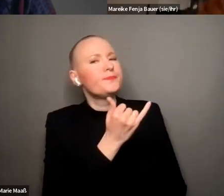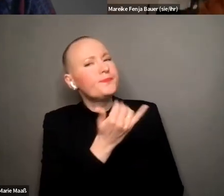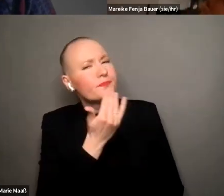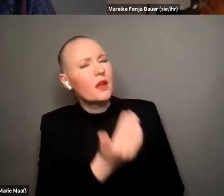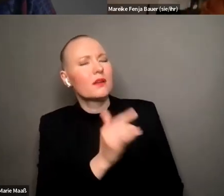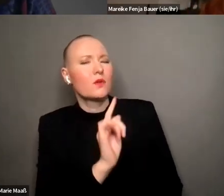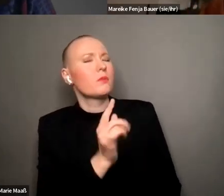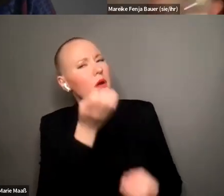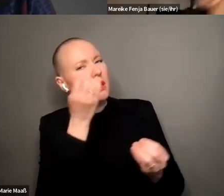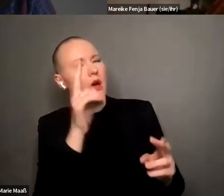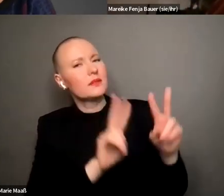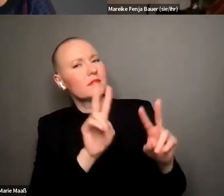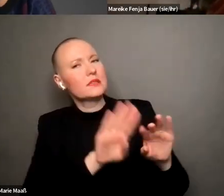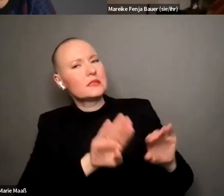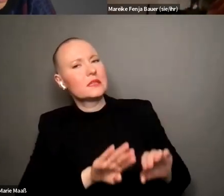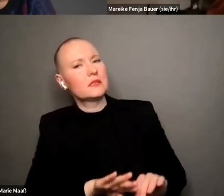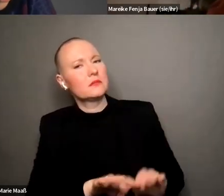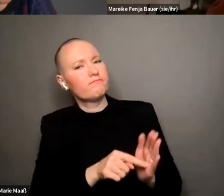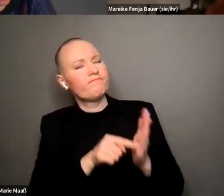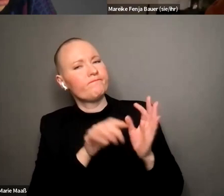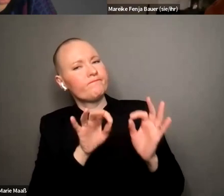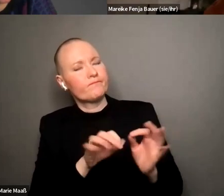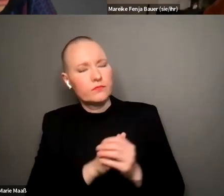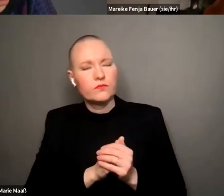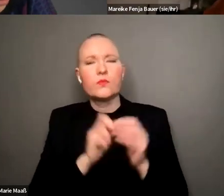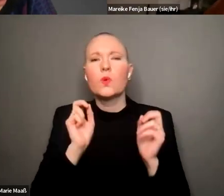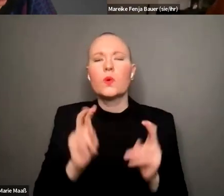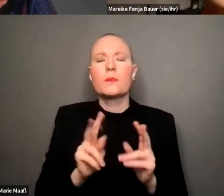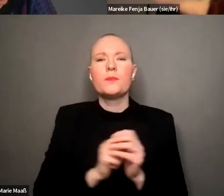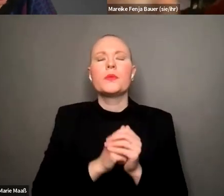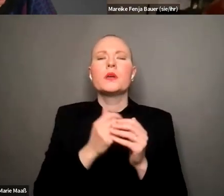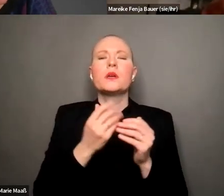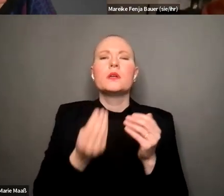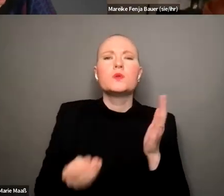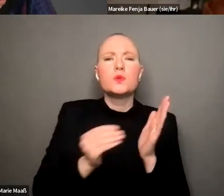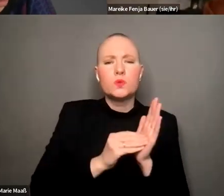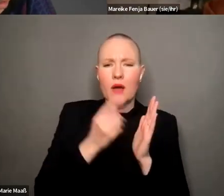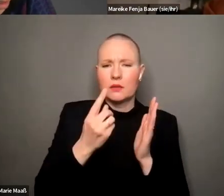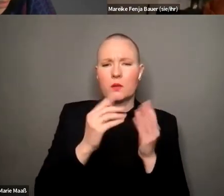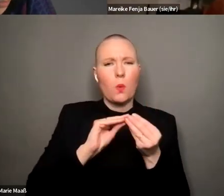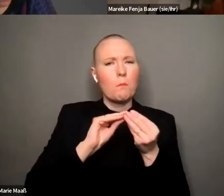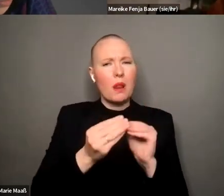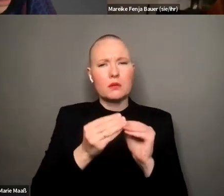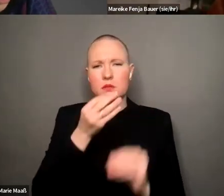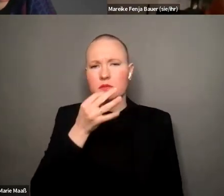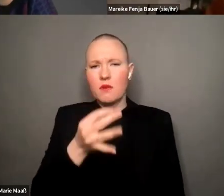genau dann ist hier noch eine weitere sehr komplexe frage